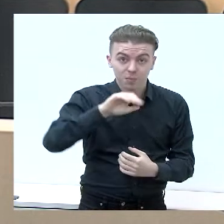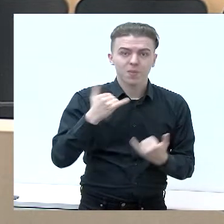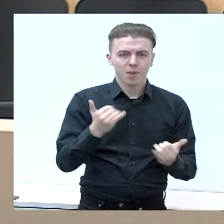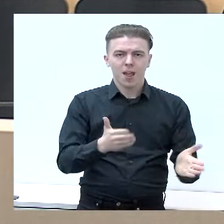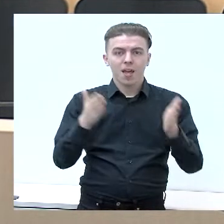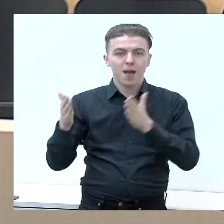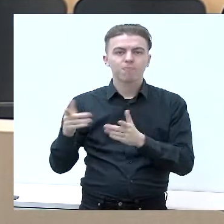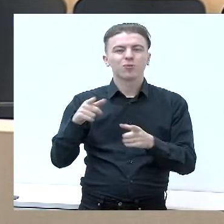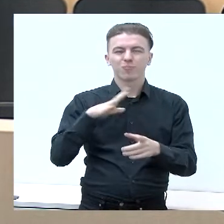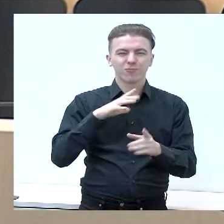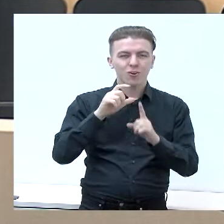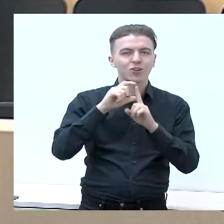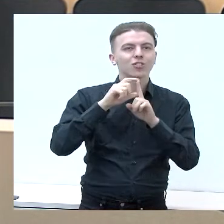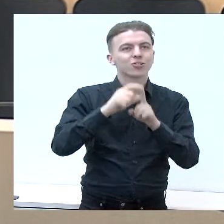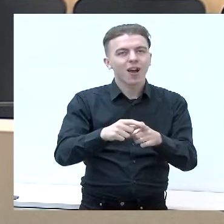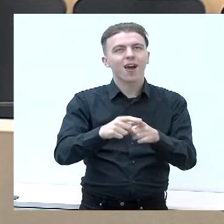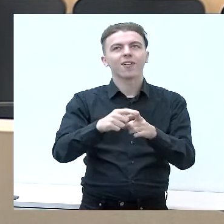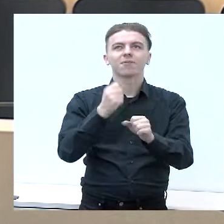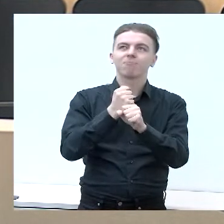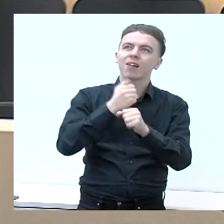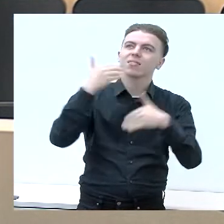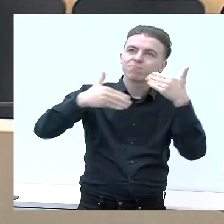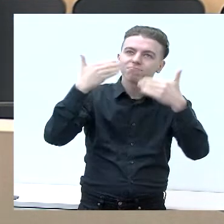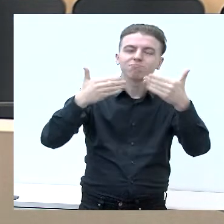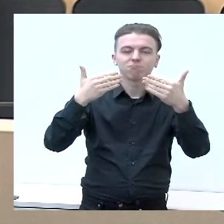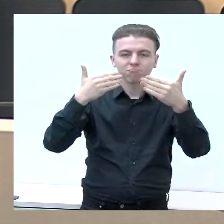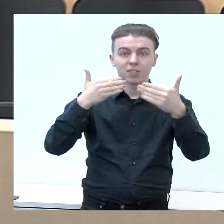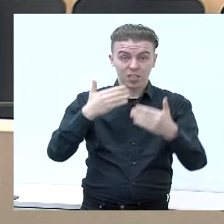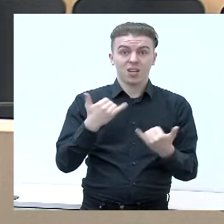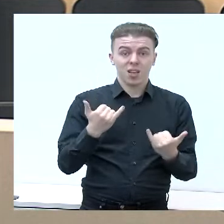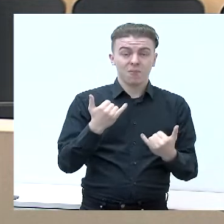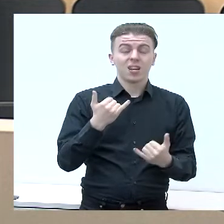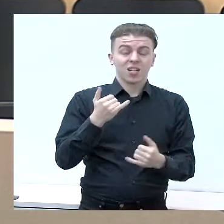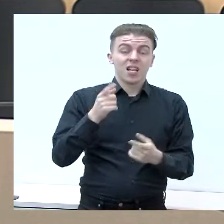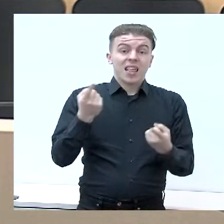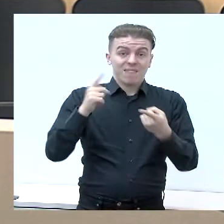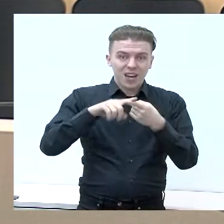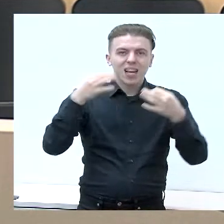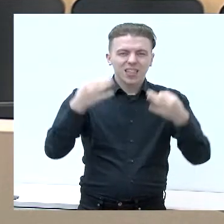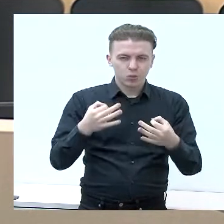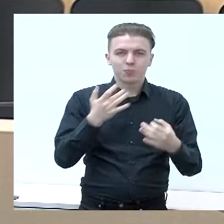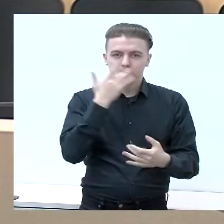jūs žadate padaryti, gyvendinti. Ir partija tvarka ir teisingumas. Dvi minutės jums.